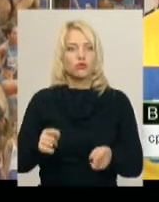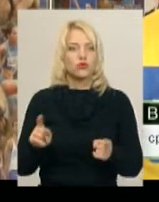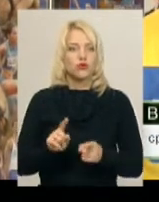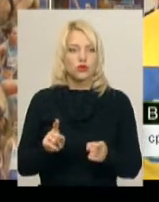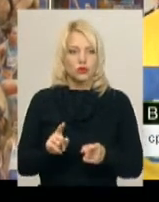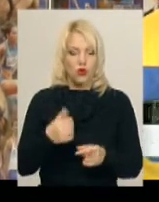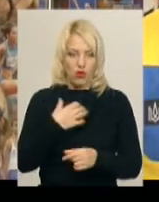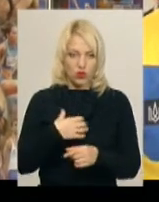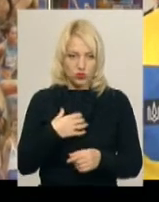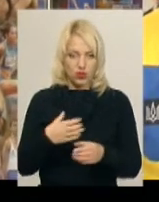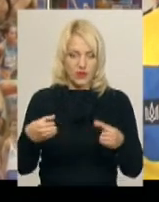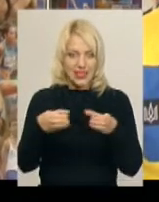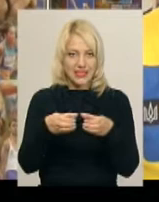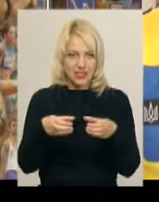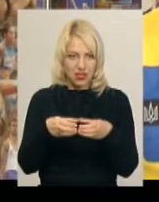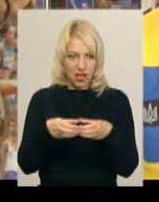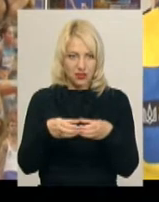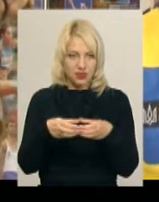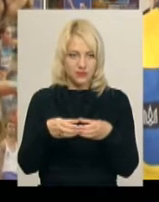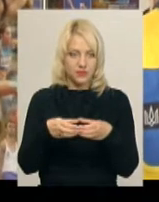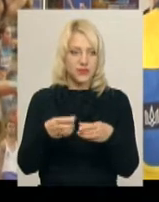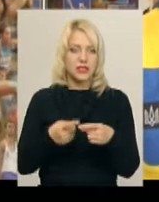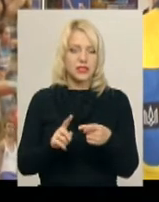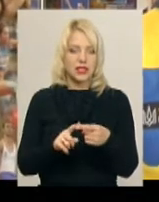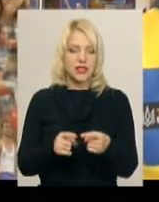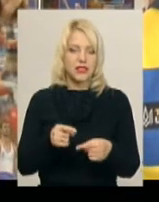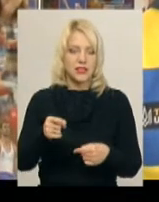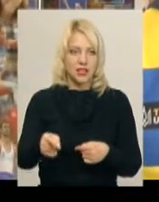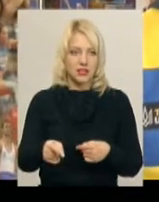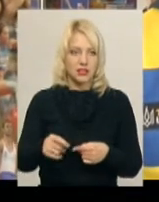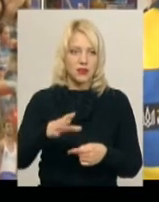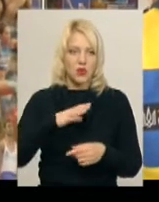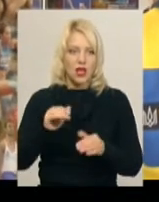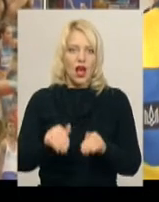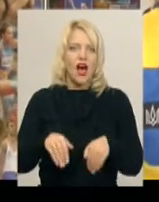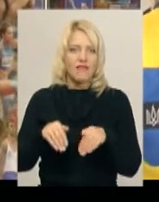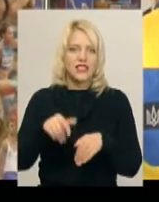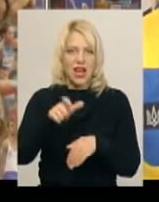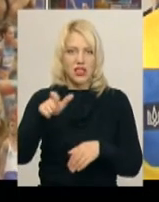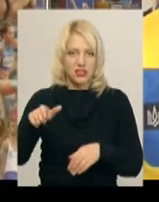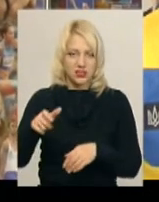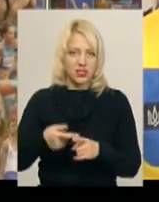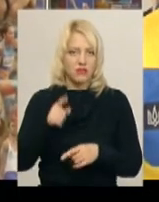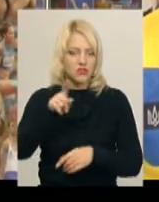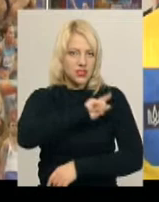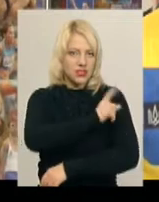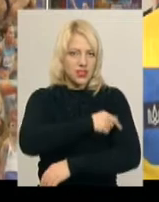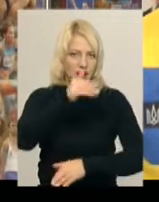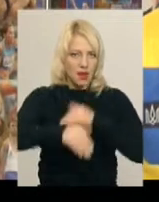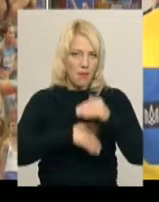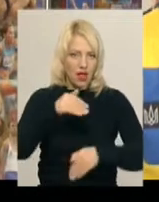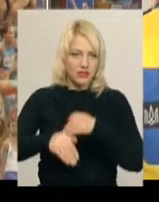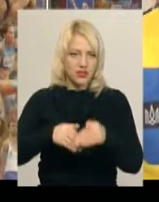основний склад на цій дистанції складався з австралійців. І вони досить сильні плавці,